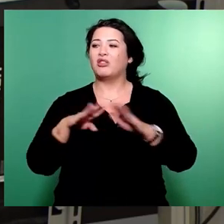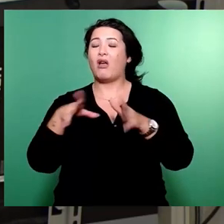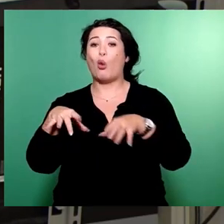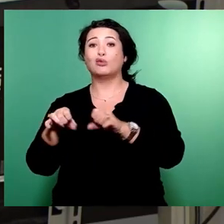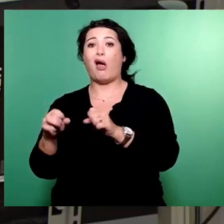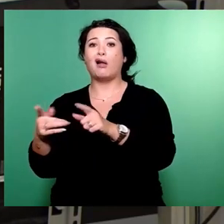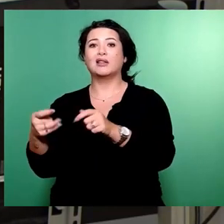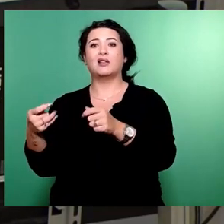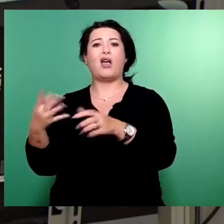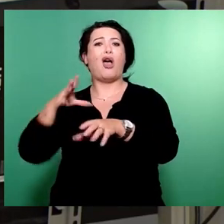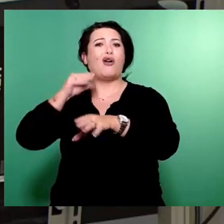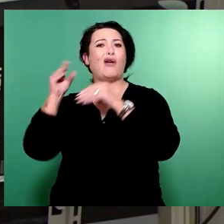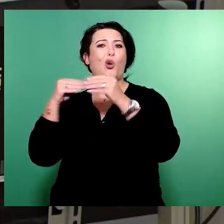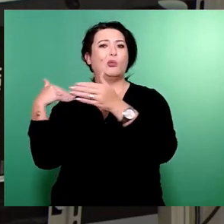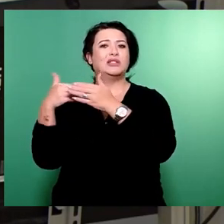etwas gesagt,